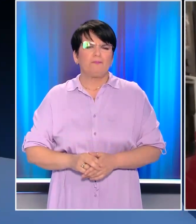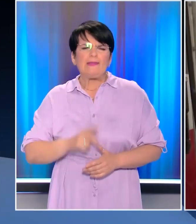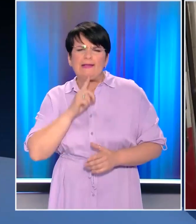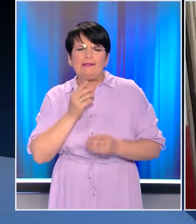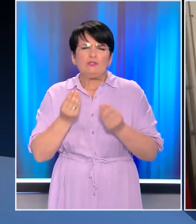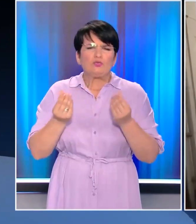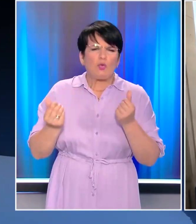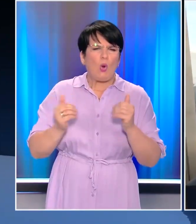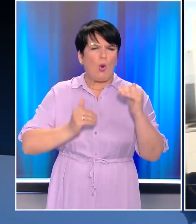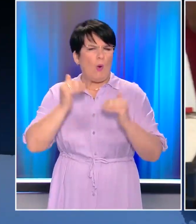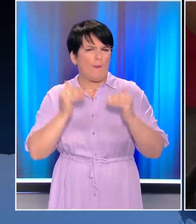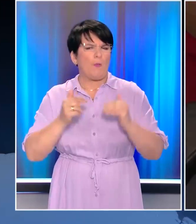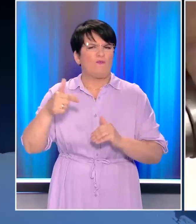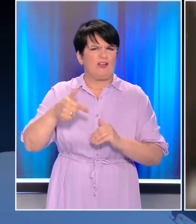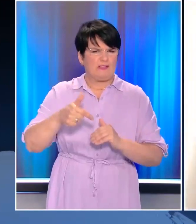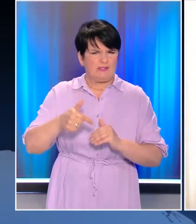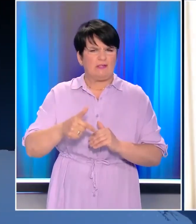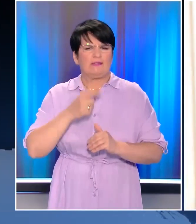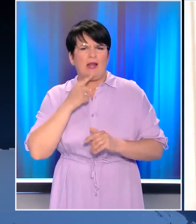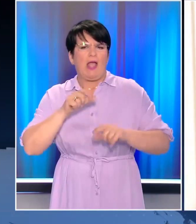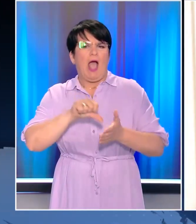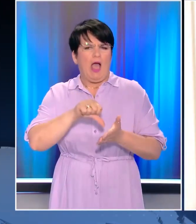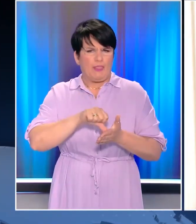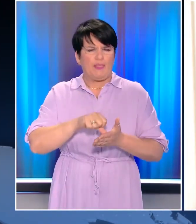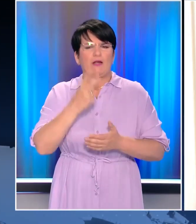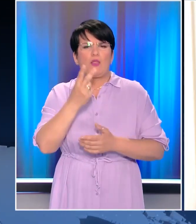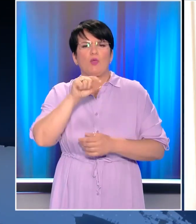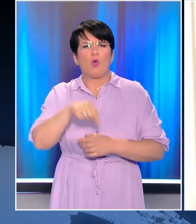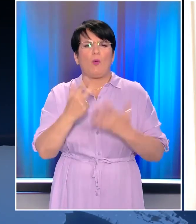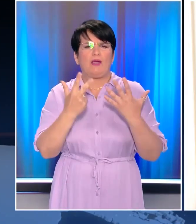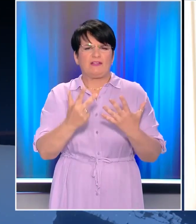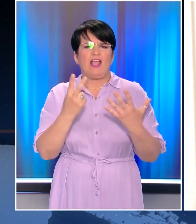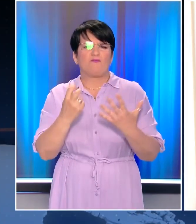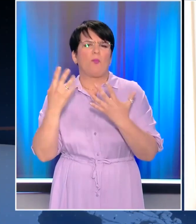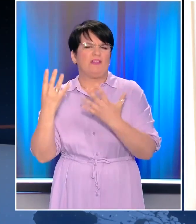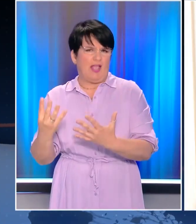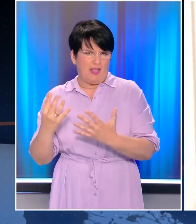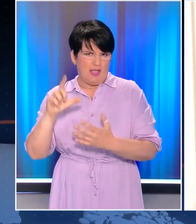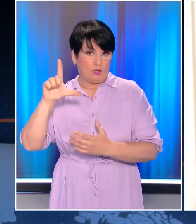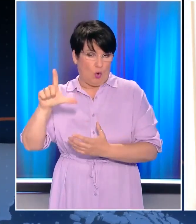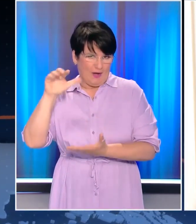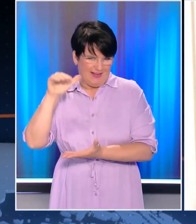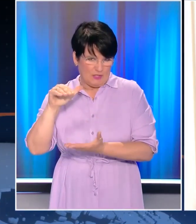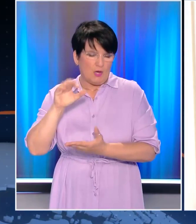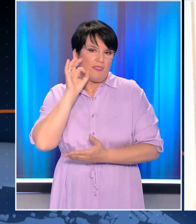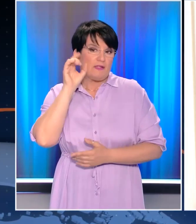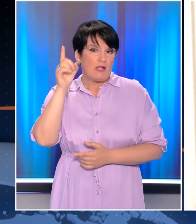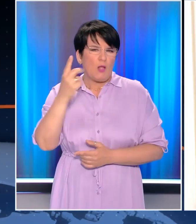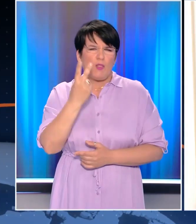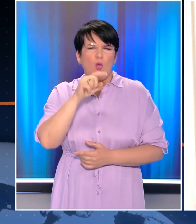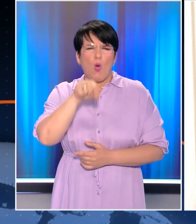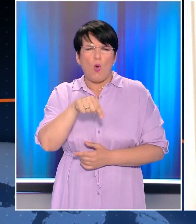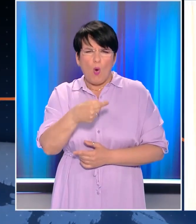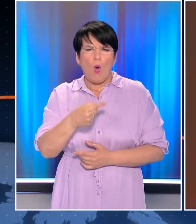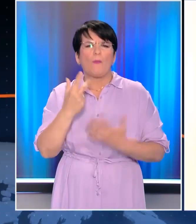αποκλιμάκωση παρουσιάζουν οι τιμές της βενζίνης. Στην Αττική η μέση τιμή ανέρχεται στα 2,379 ευρώ το λίτρο και στη Θεσσαλονίκη τα 2